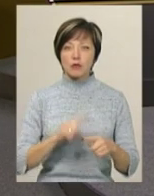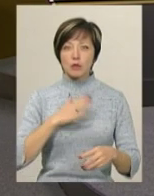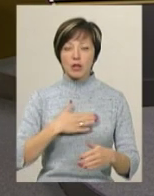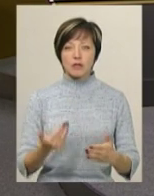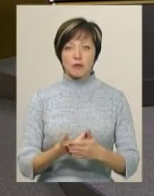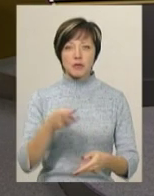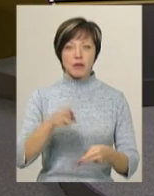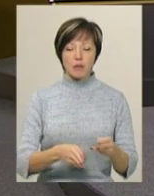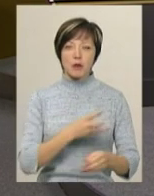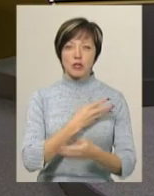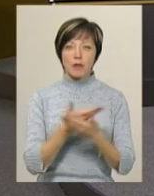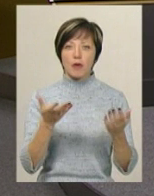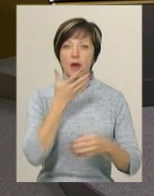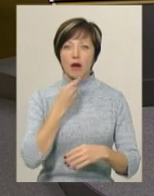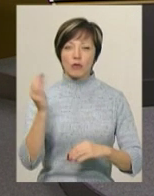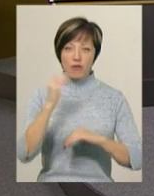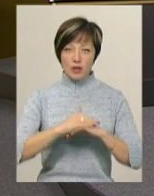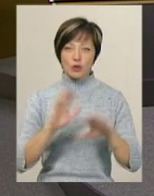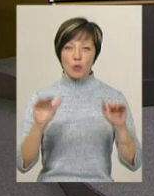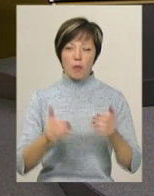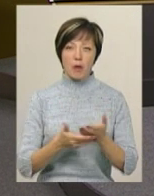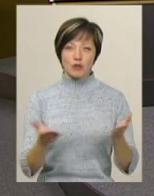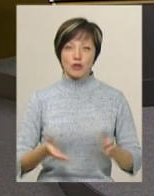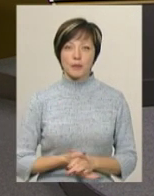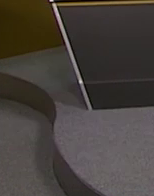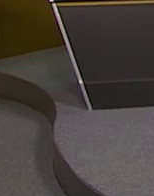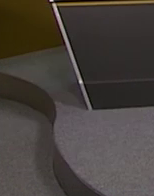випуск завершено. Ми бажаємо вам гарного вечора. До побачення.